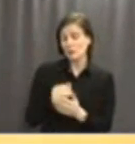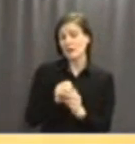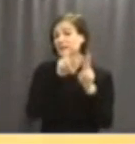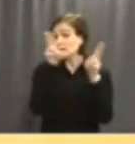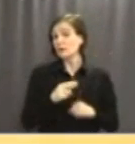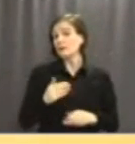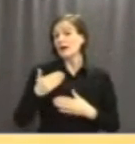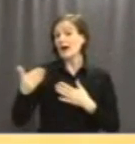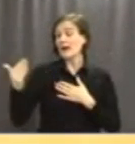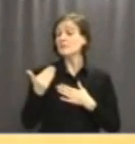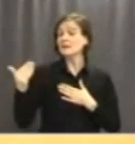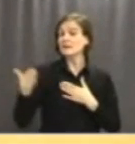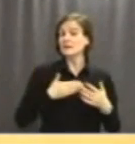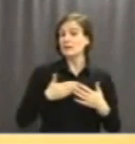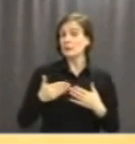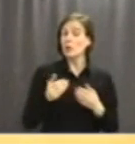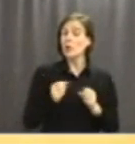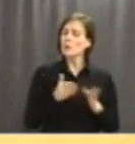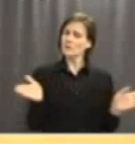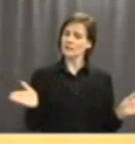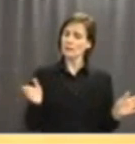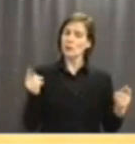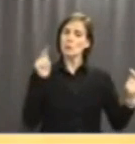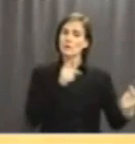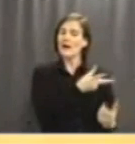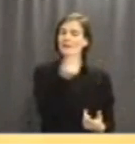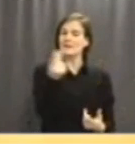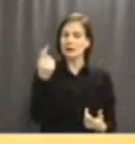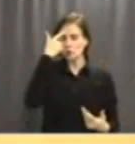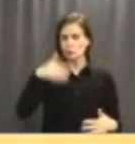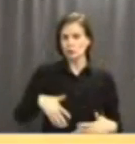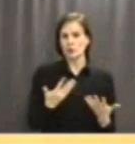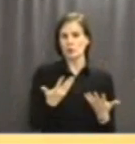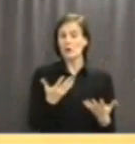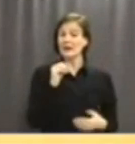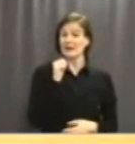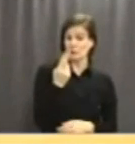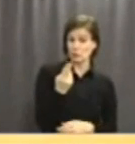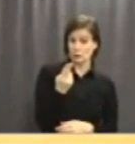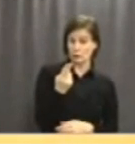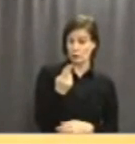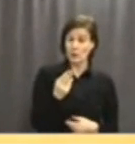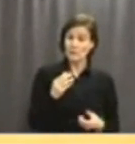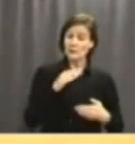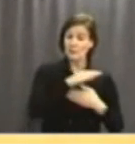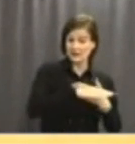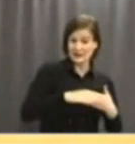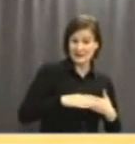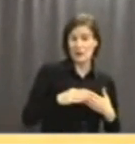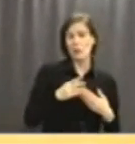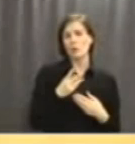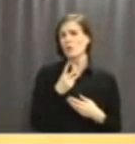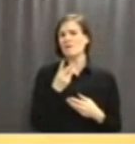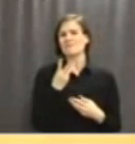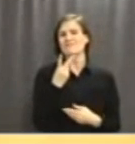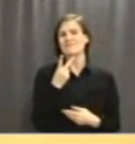samarbete och öppenhet mot andra kulturer. Samarbetet inom EU begränsar sig till Europa och valutasamarbetet